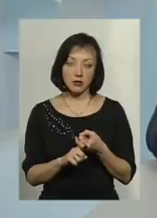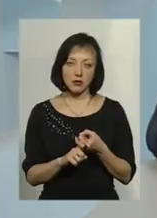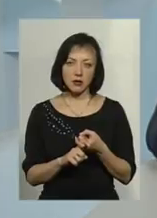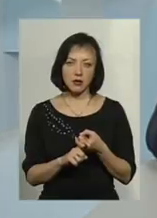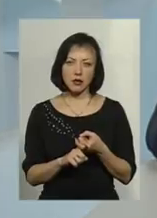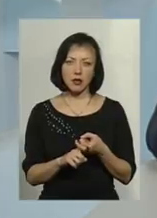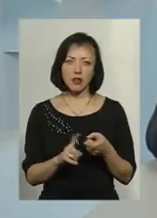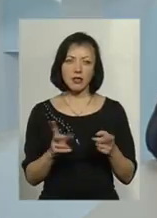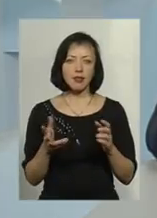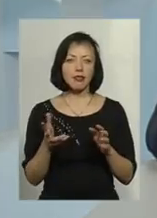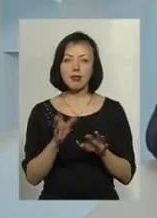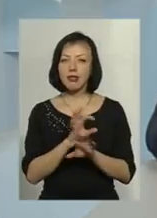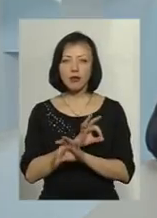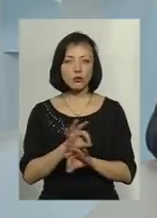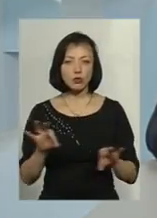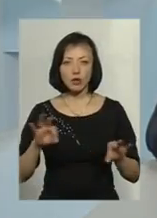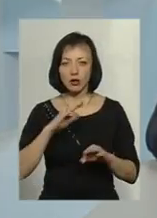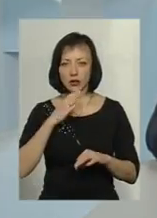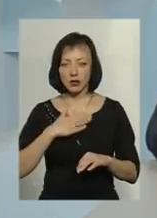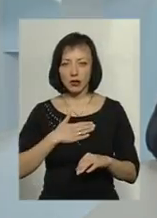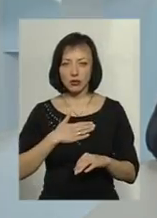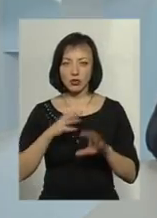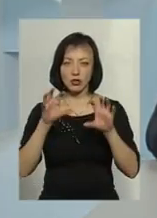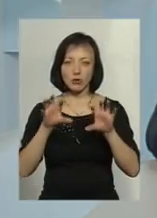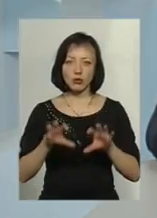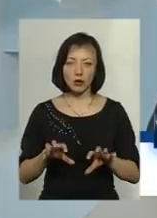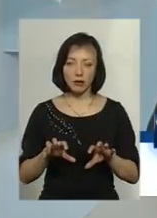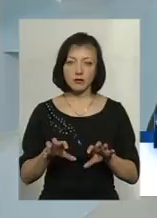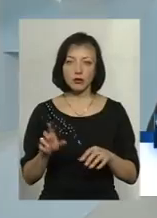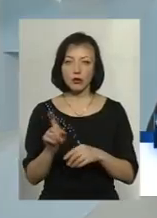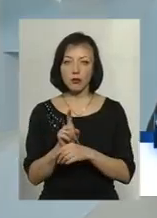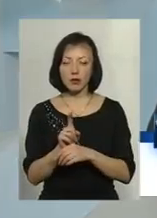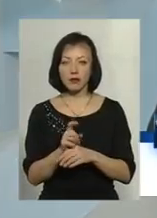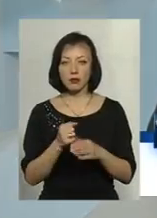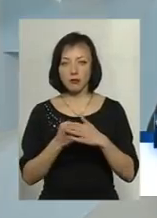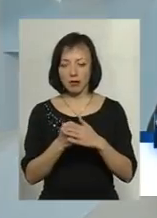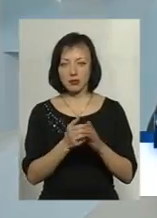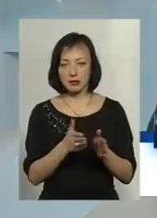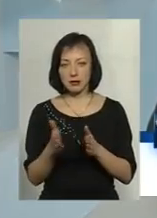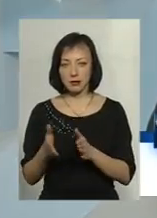певною недосконалістю нашої законодавчої нормативної бази.